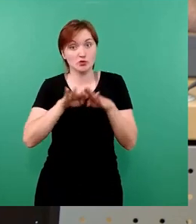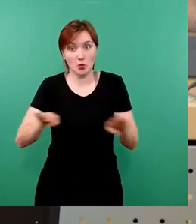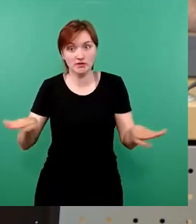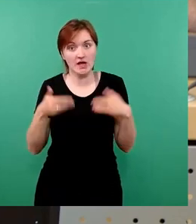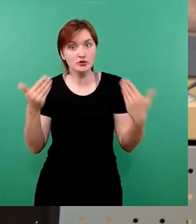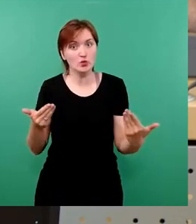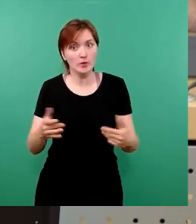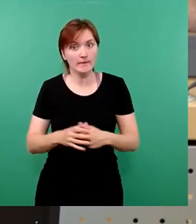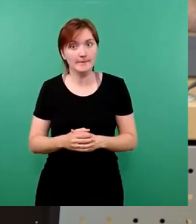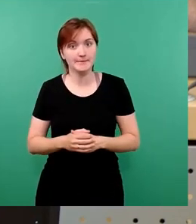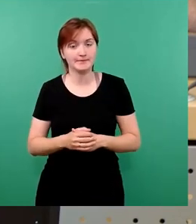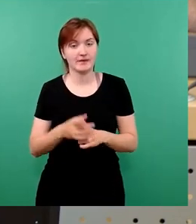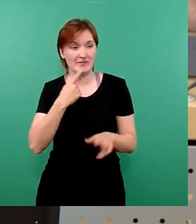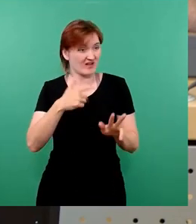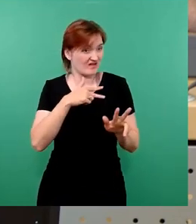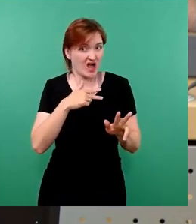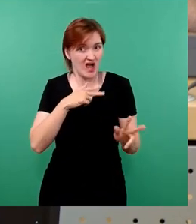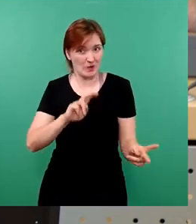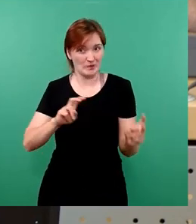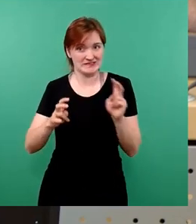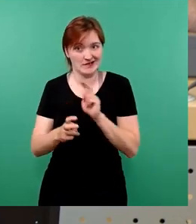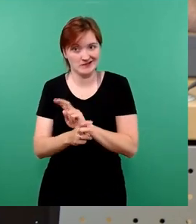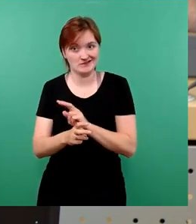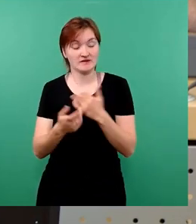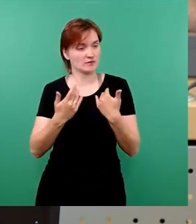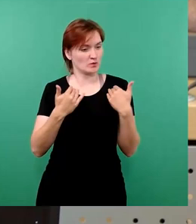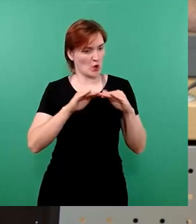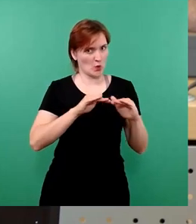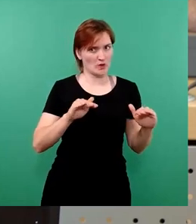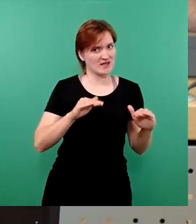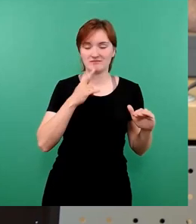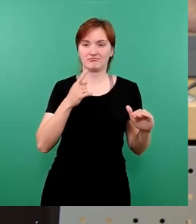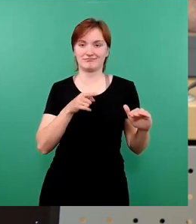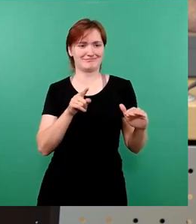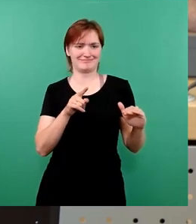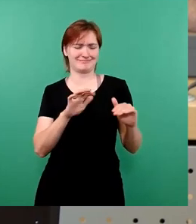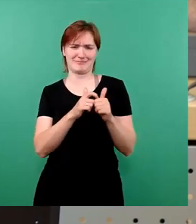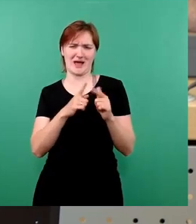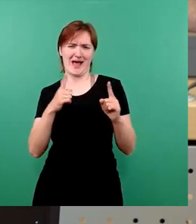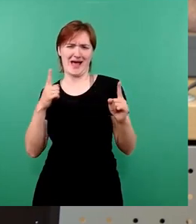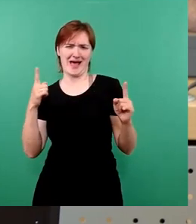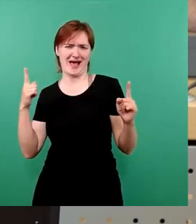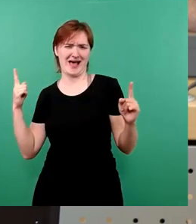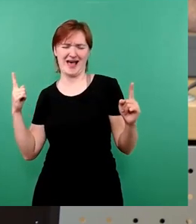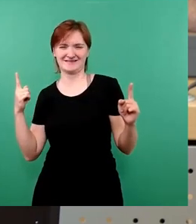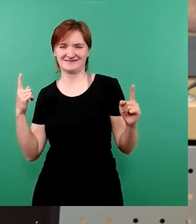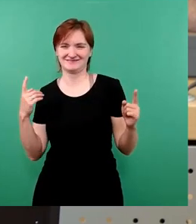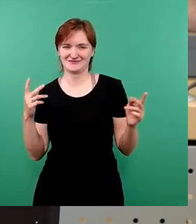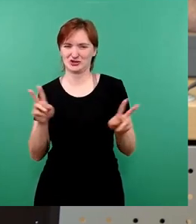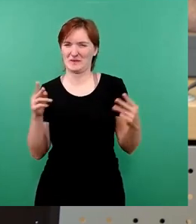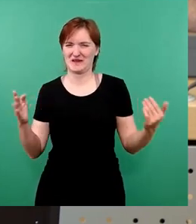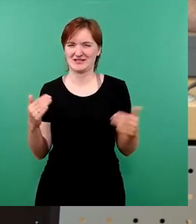wir reden. Von der Verwirklichung dieses Grundsatzbeschlusses sind wir meilenweit entfernt. Meilenweit entfernt.